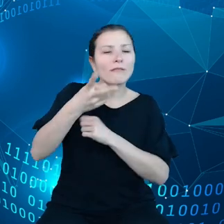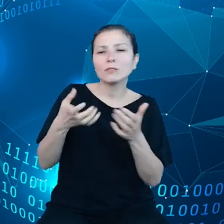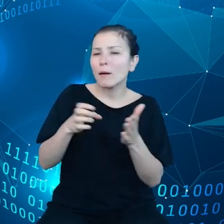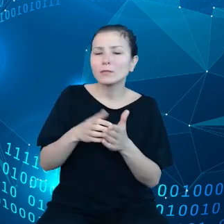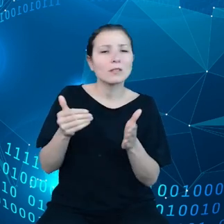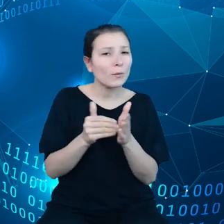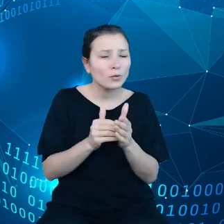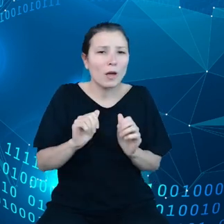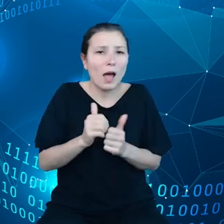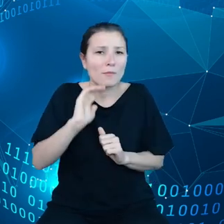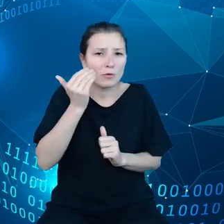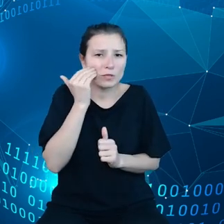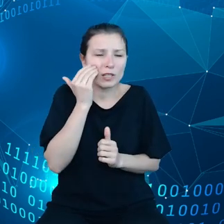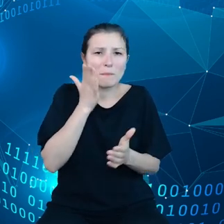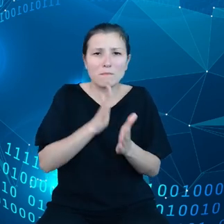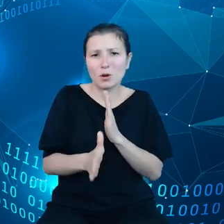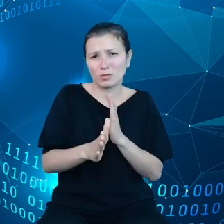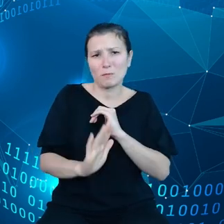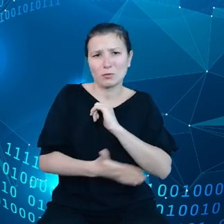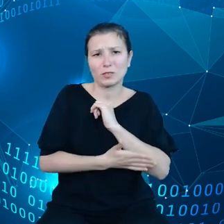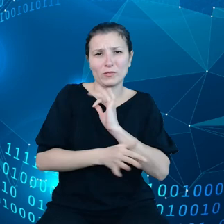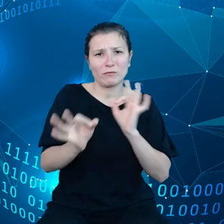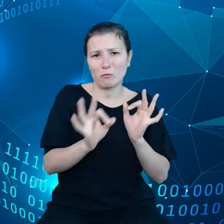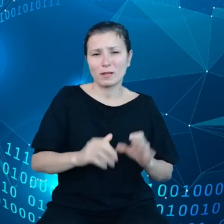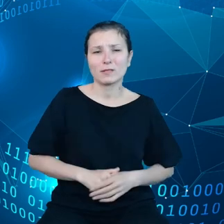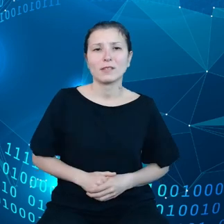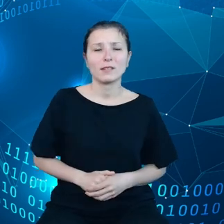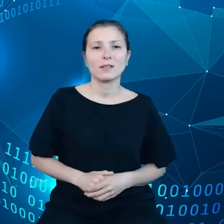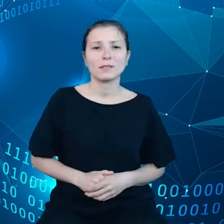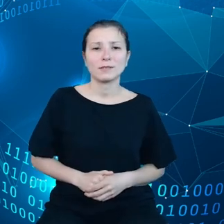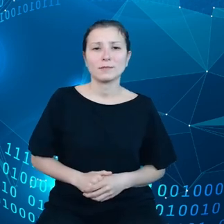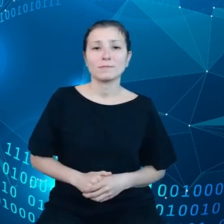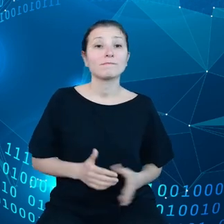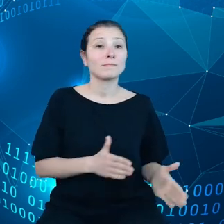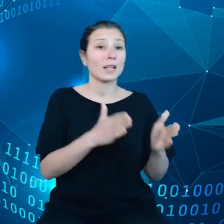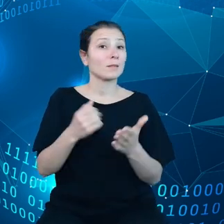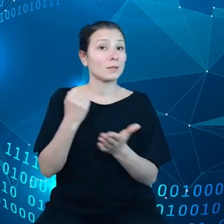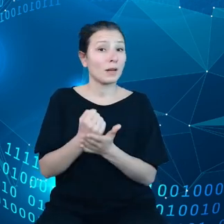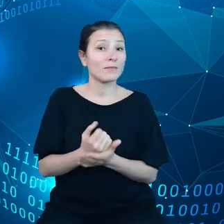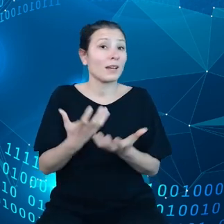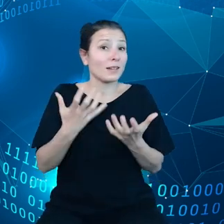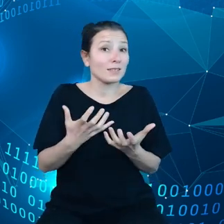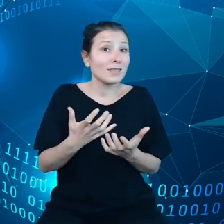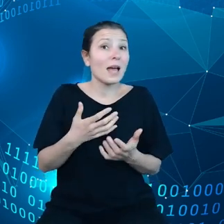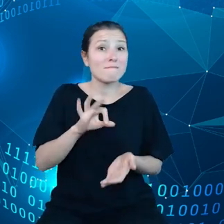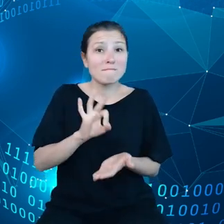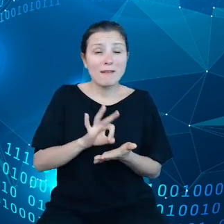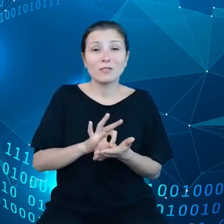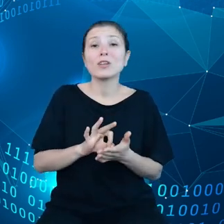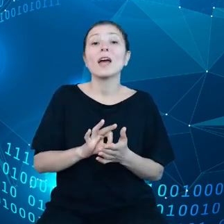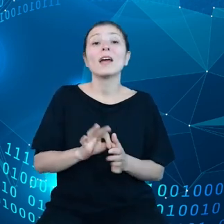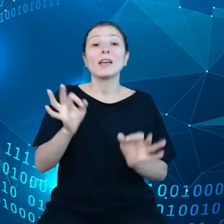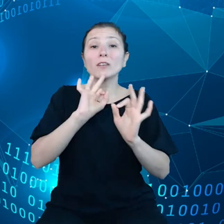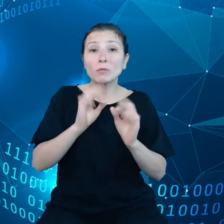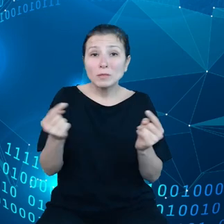żeby dowiedzieć się taką podstawową informację. Następną rzeczą, no chcę mieć pewność, że ta informacja jest spójna, to znaczy